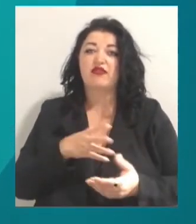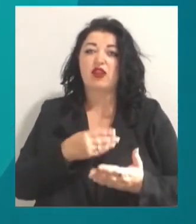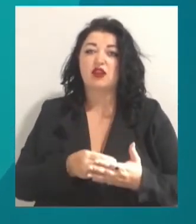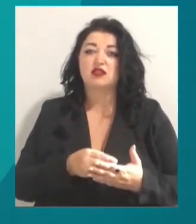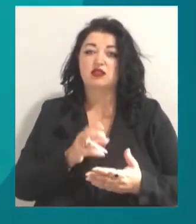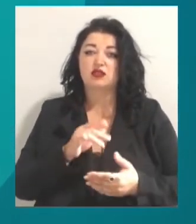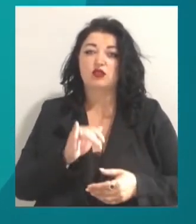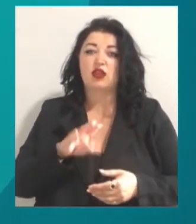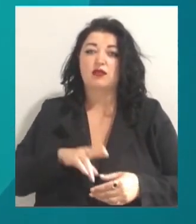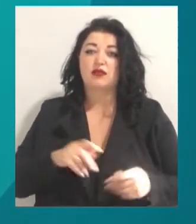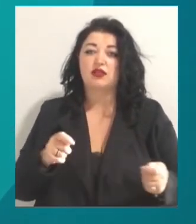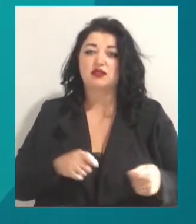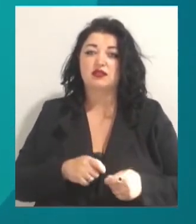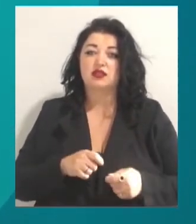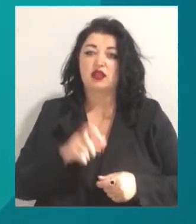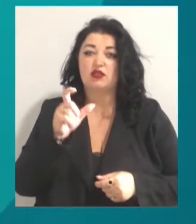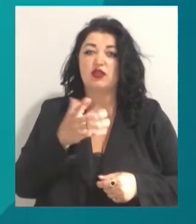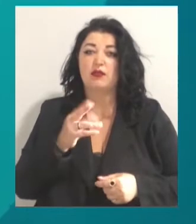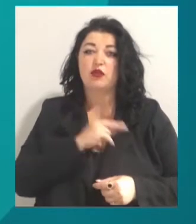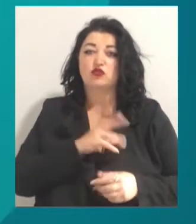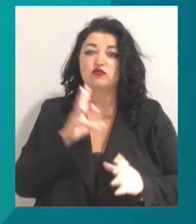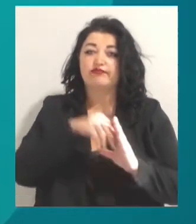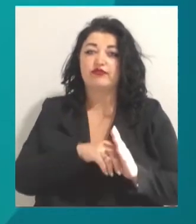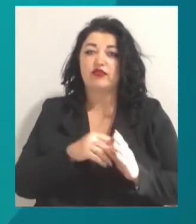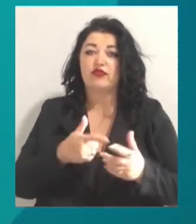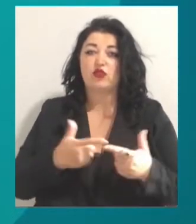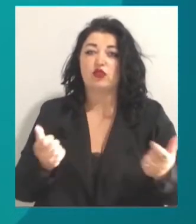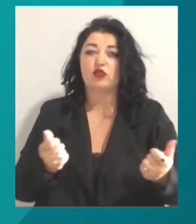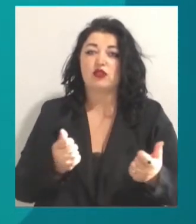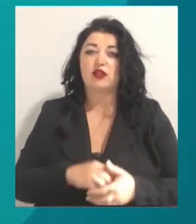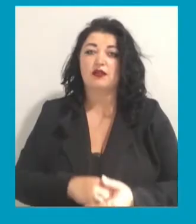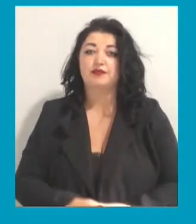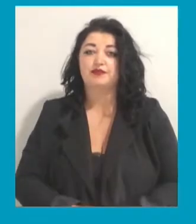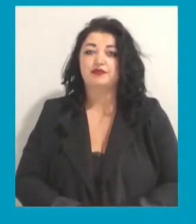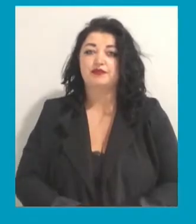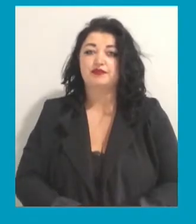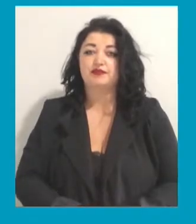адміністраторці Оксані Єжак, яка працювала в готелі на Ресепшині в діч, коли сталася пожежа.